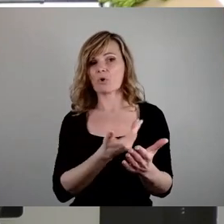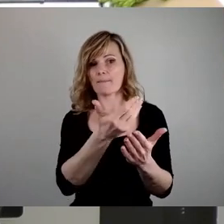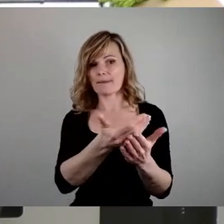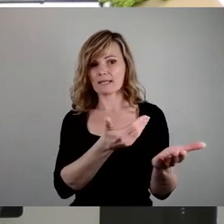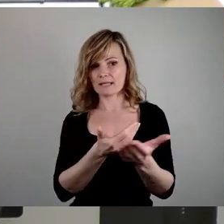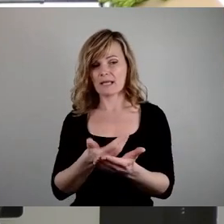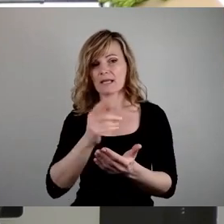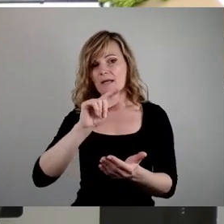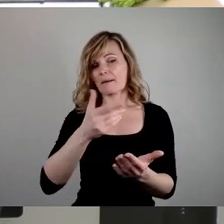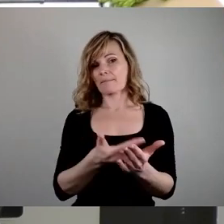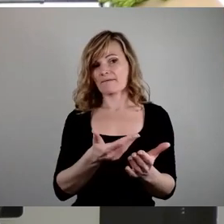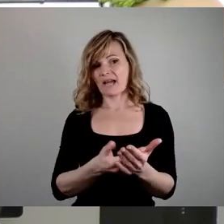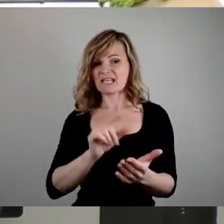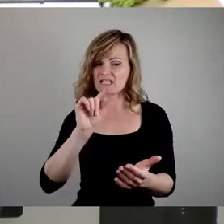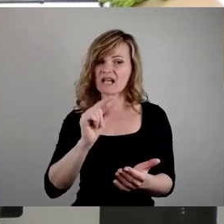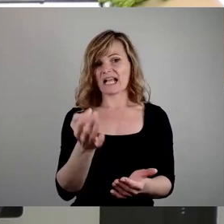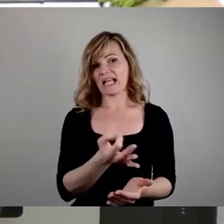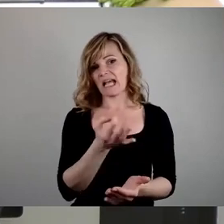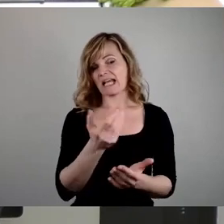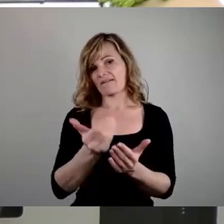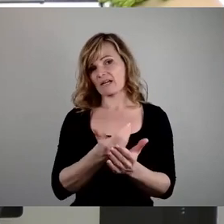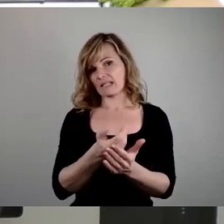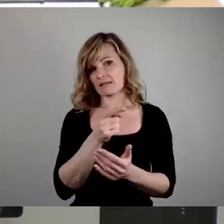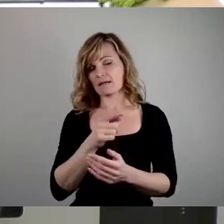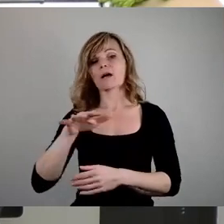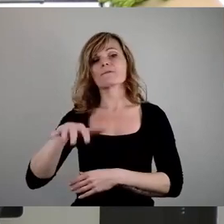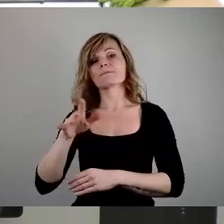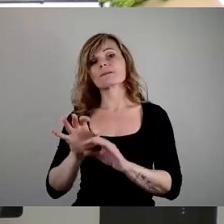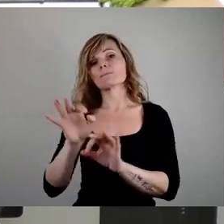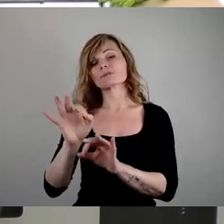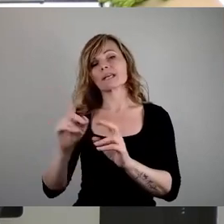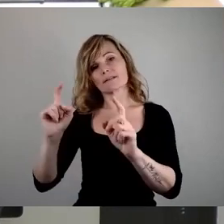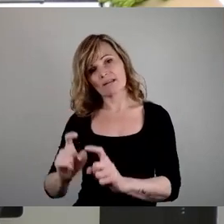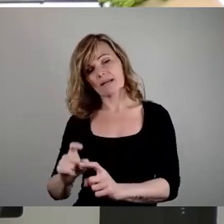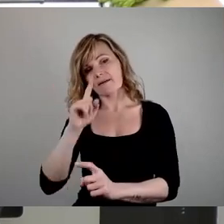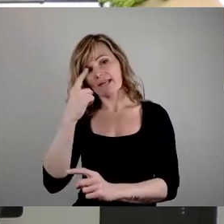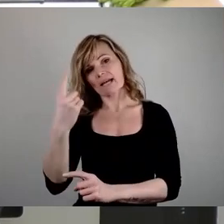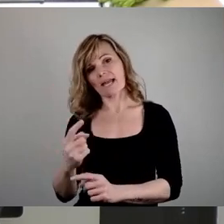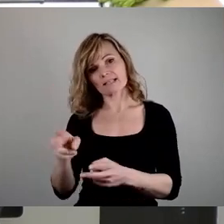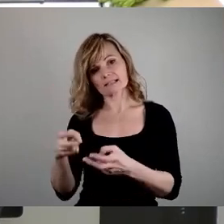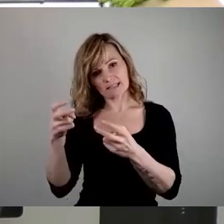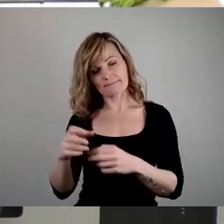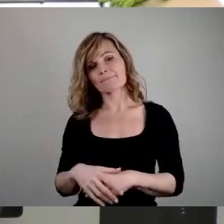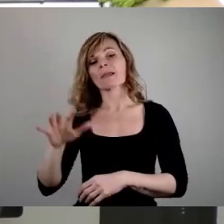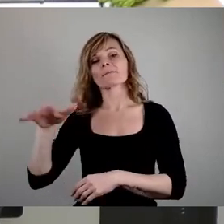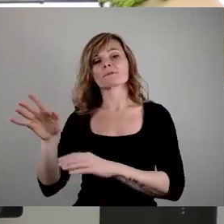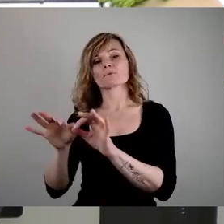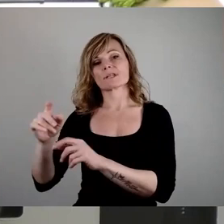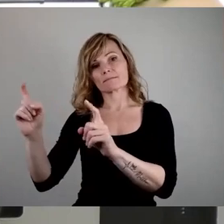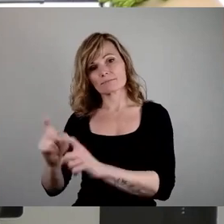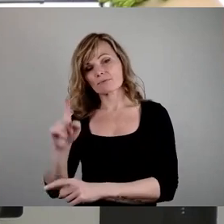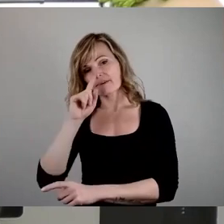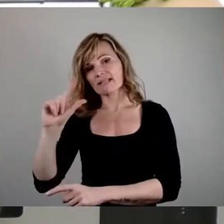Geringverdienern. Der Erlass um 15 Prozent bei Alleinziehenden, der 15-prozentige Erlass beim zweiten Kind